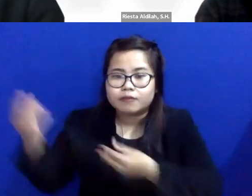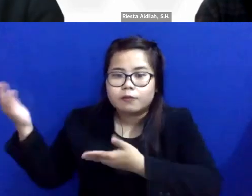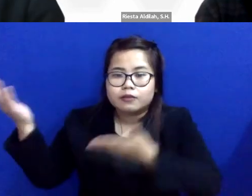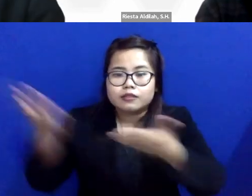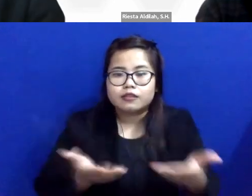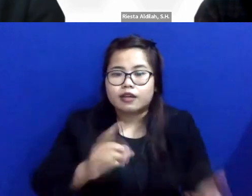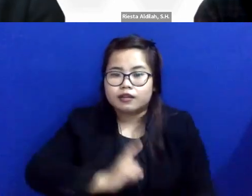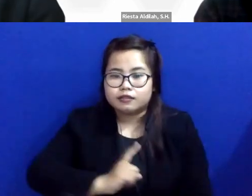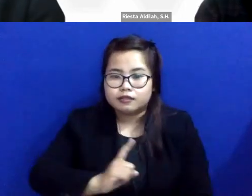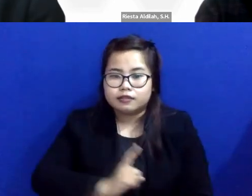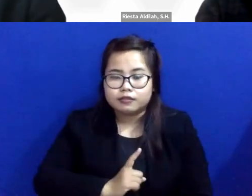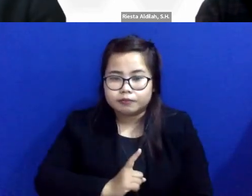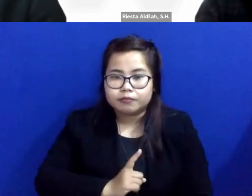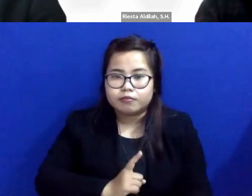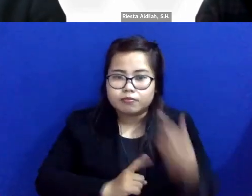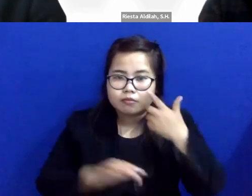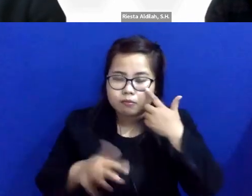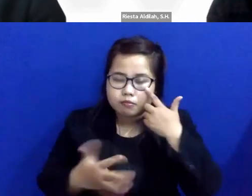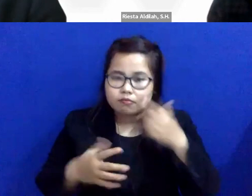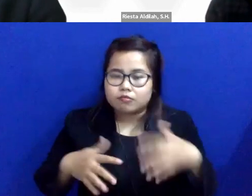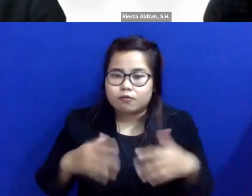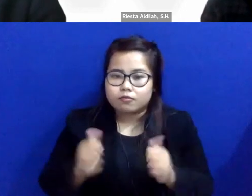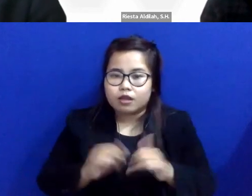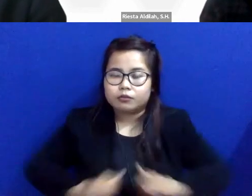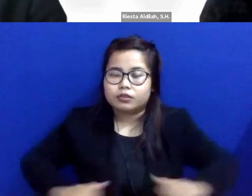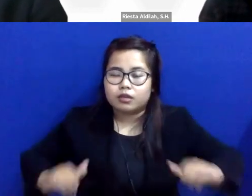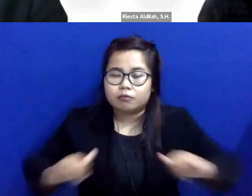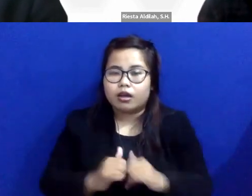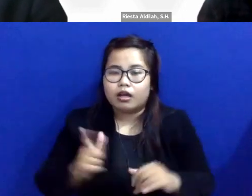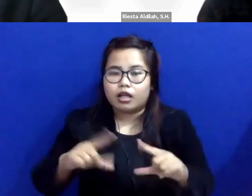diri atau mendat bersama-sama law firm,